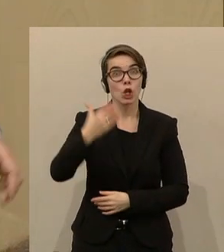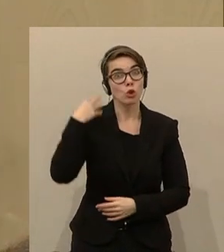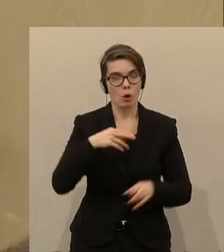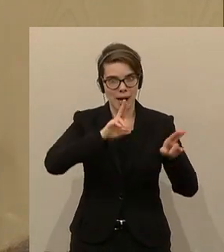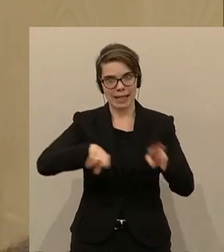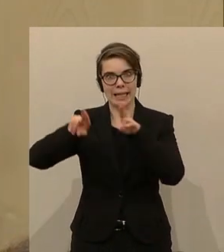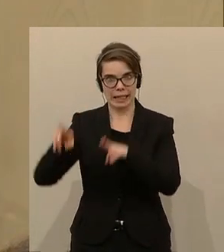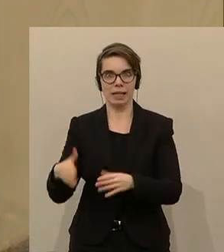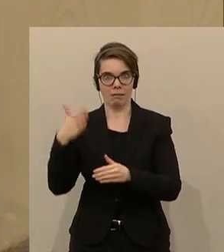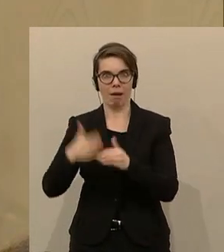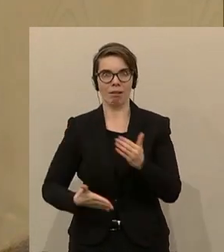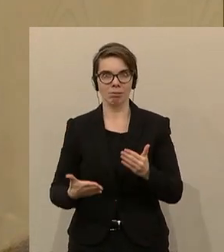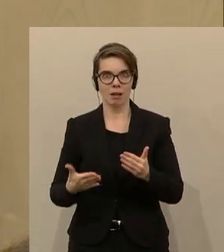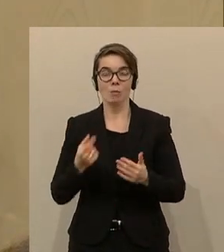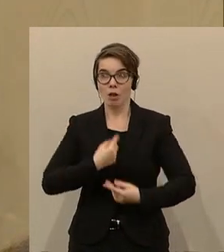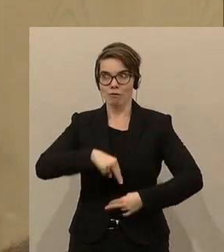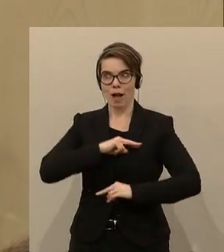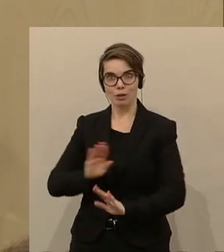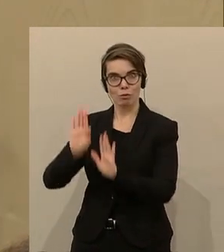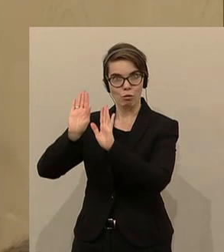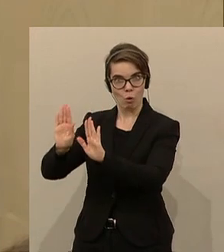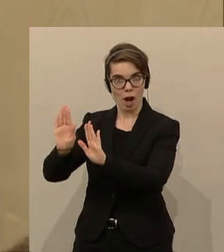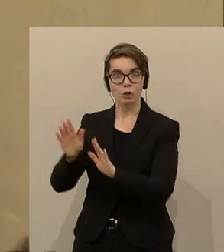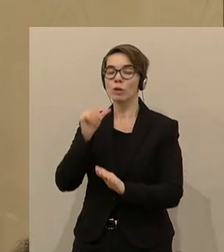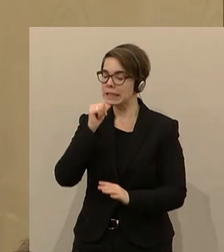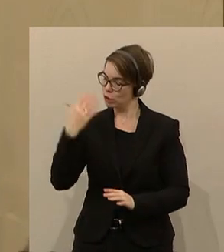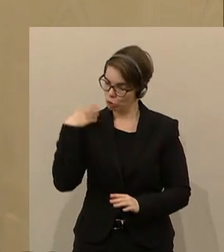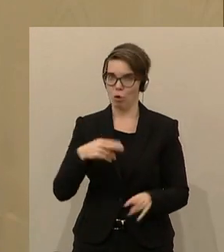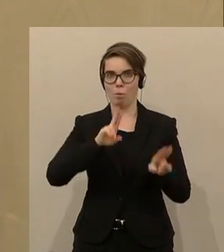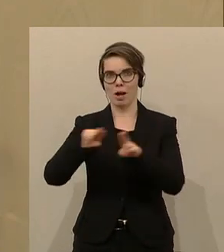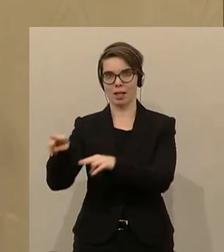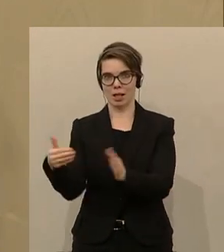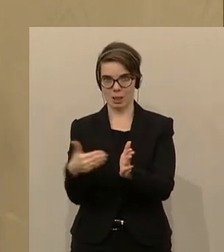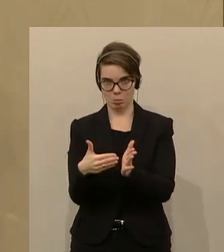landen. Die Verantwortung wird bei Ihnen sein, dass das nicht passiert.